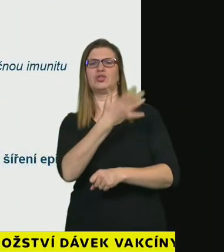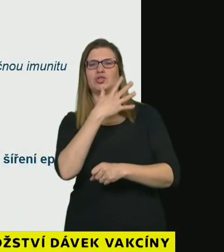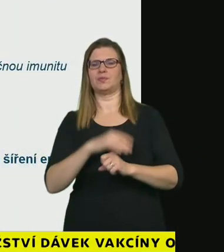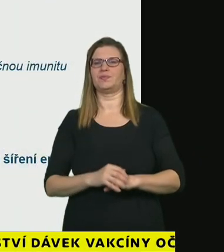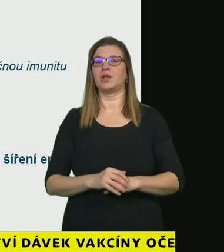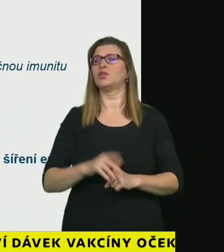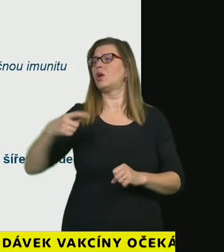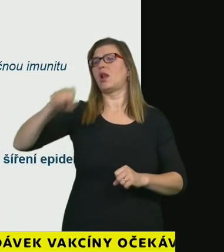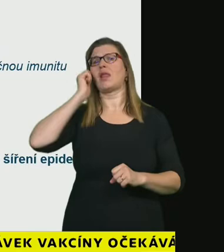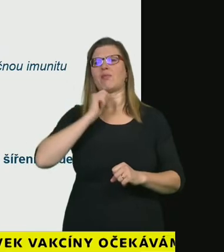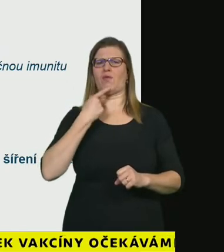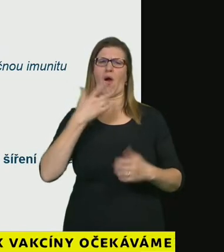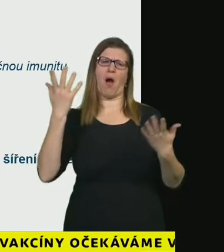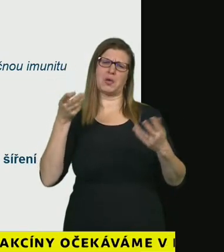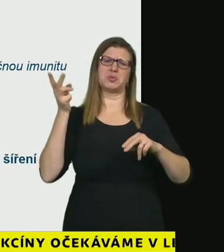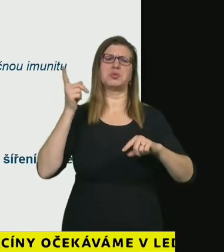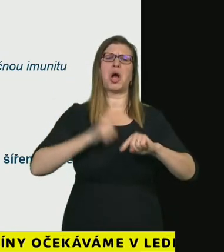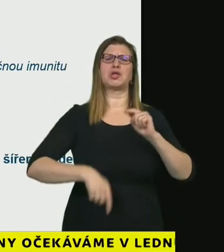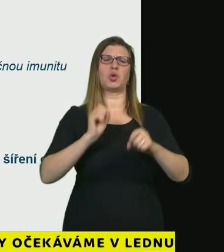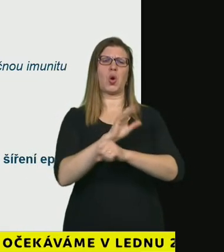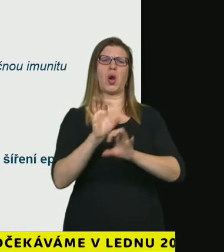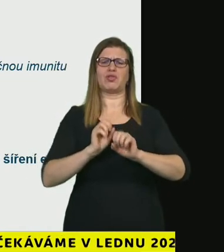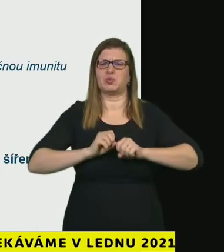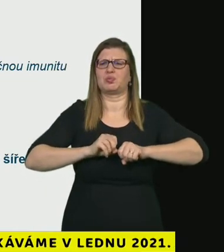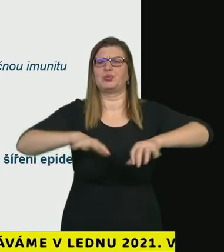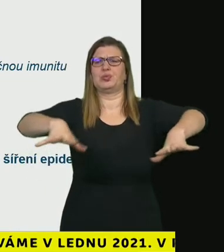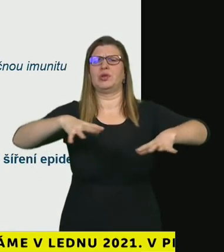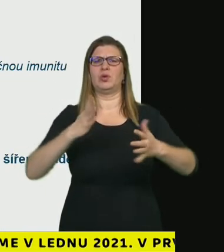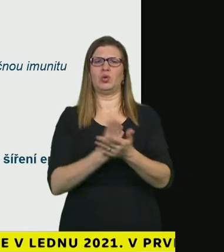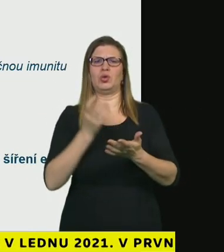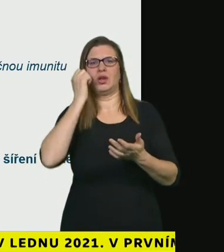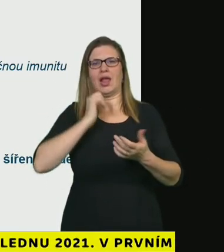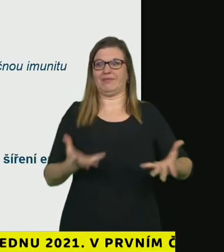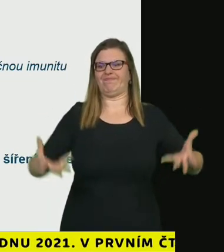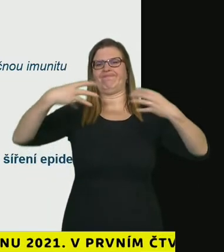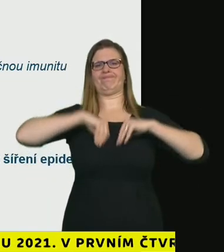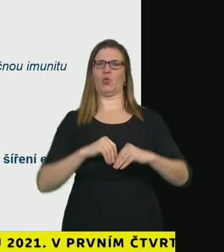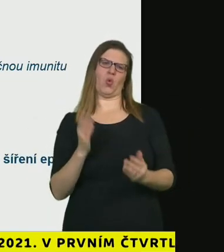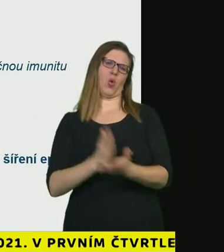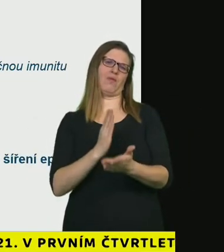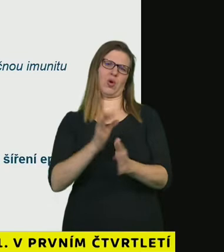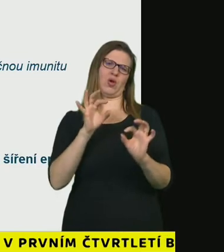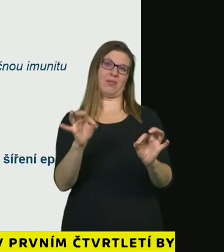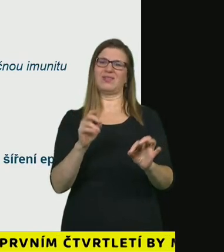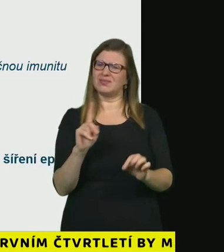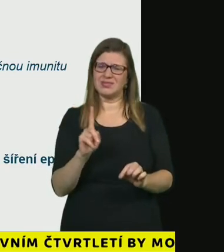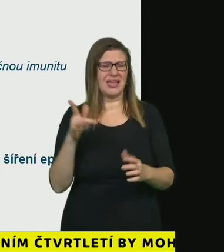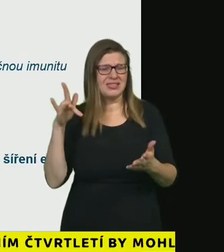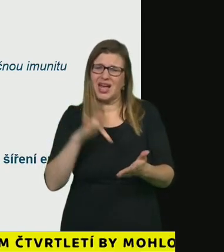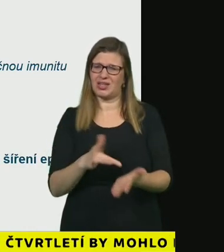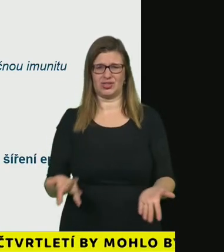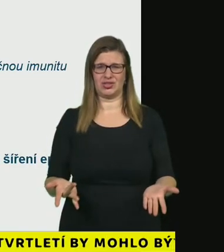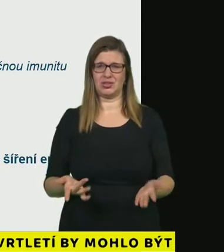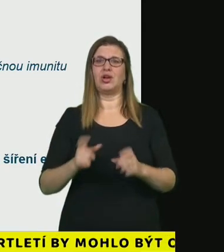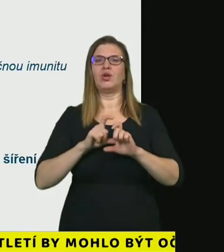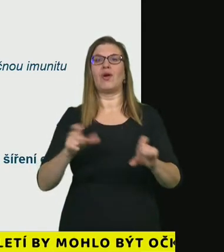nestačí se promořit takzvaná poinfekční imunita a to víme už nyní na základě údajů které máme od jara